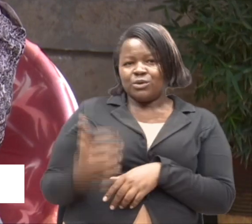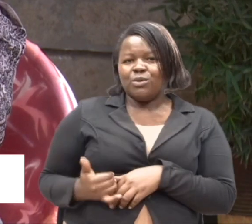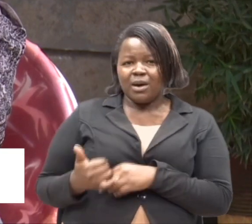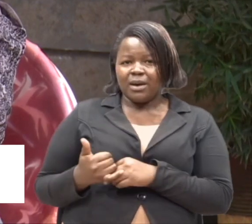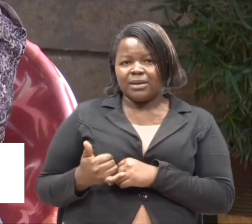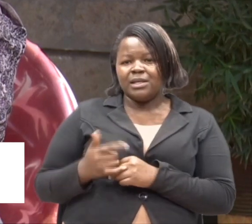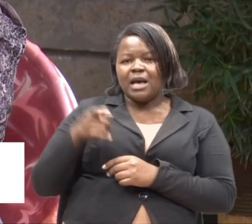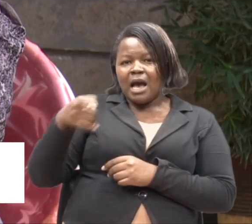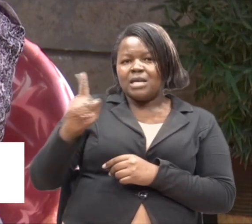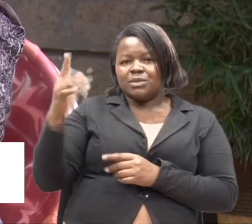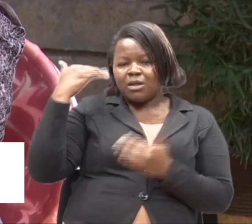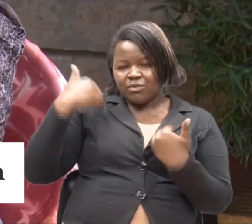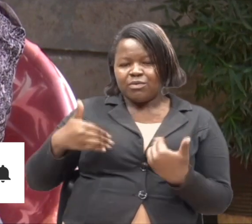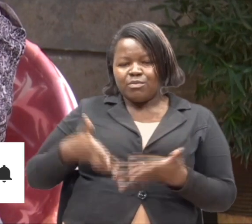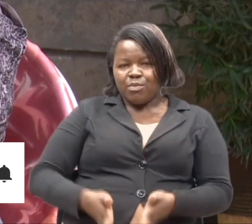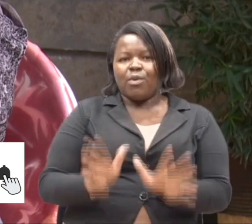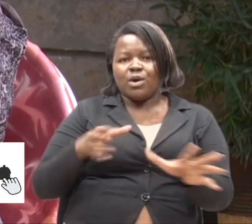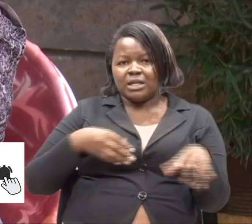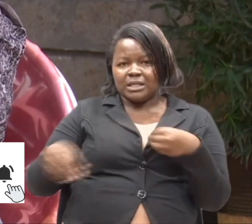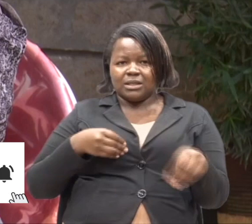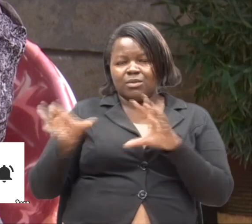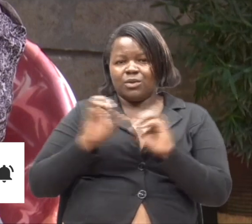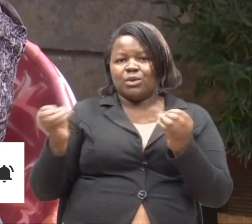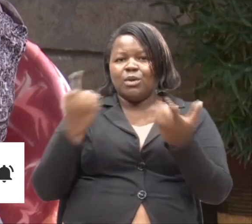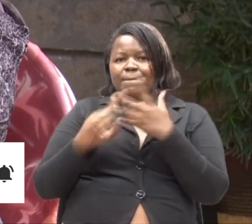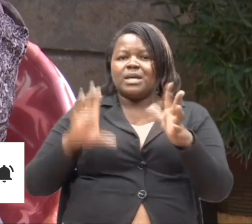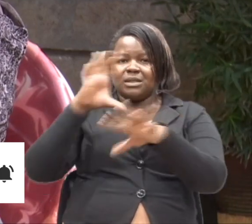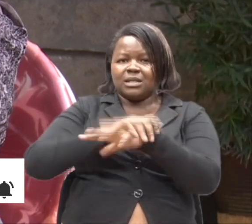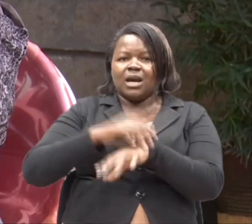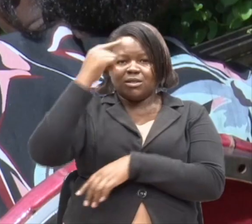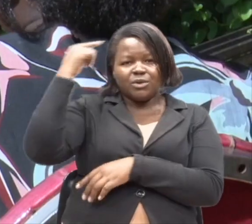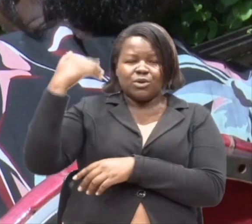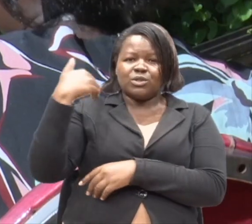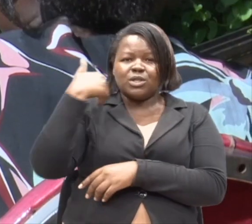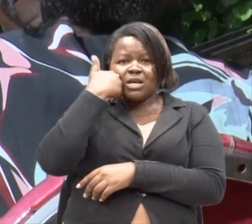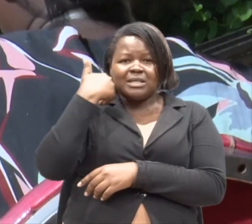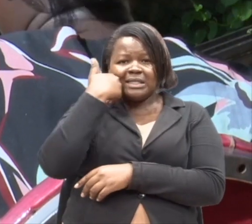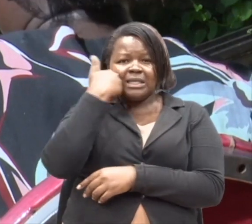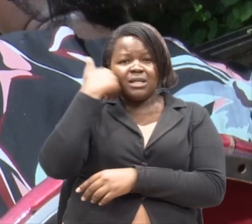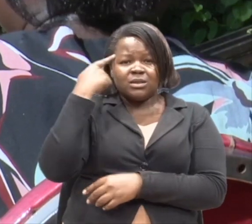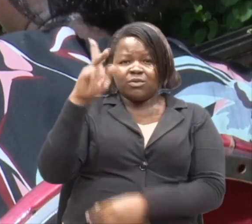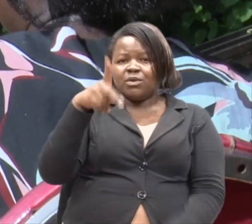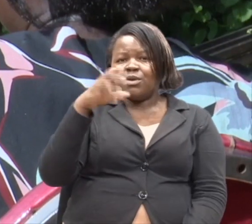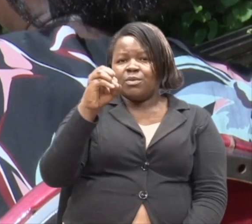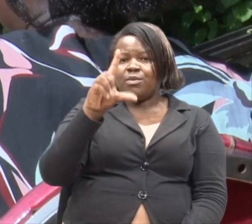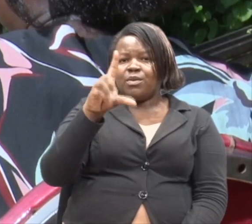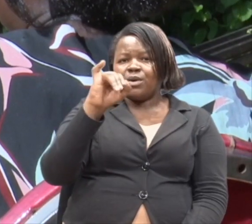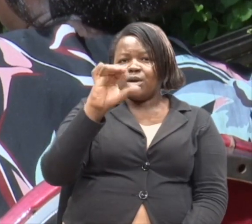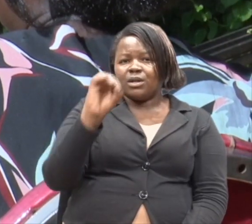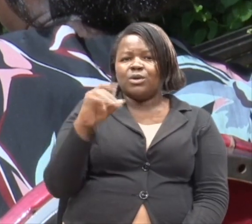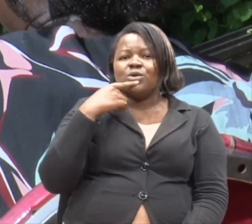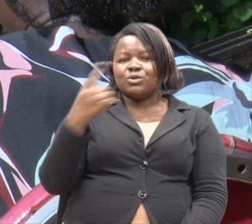ye, haku zaliwa na ulemavu. Ilimushika kwa sabu ya, ila ugoja ya polio. So,